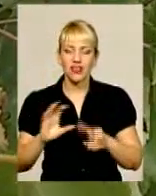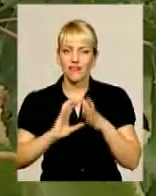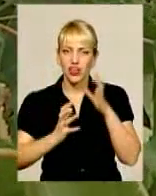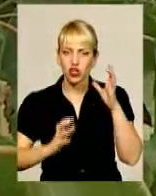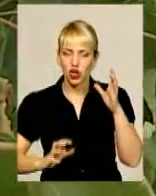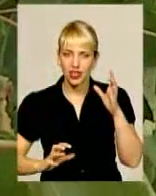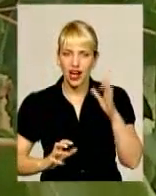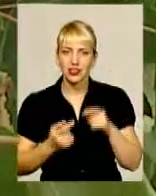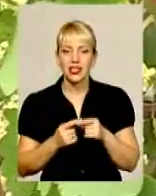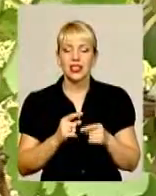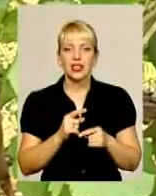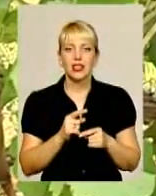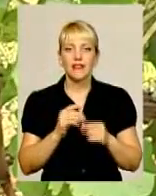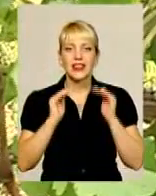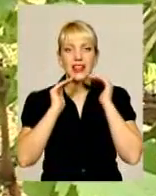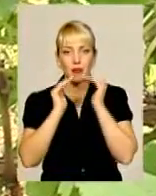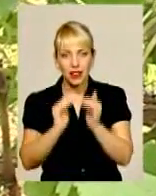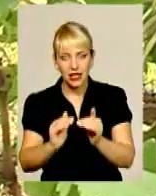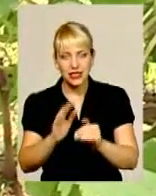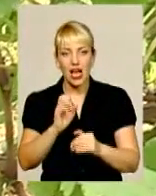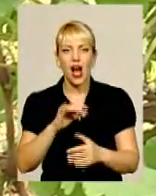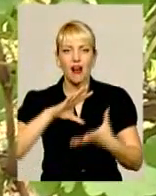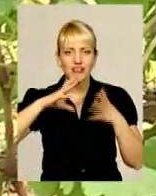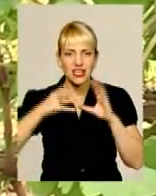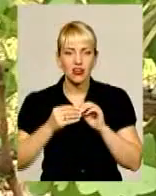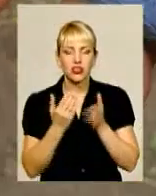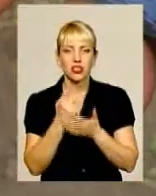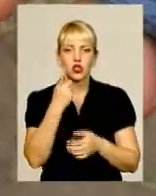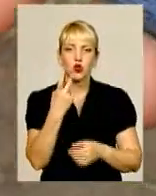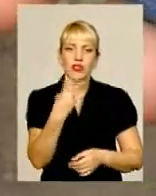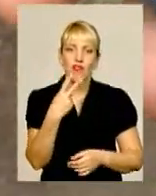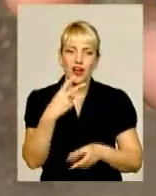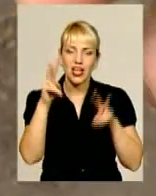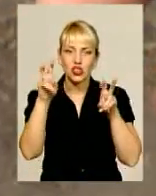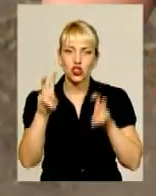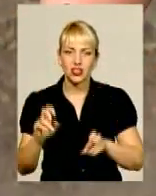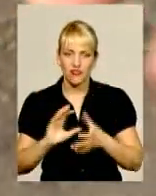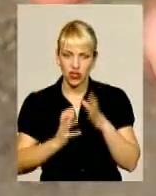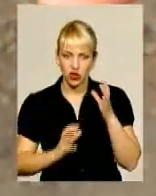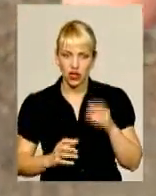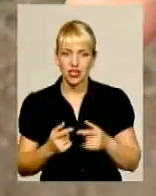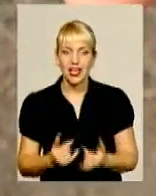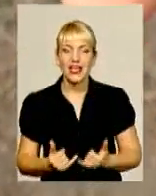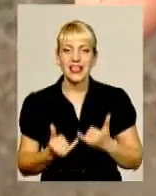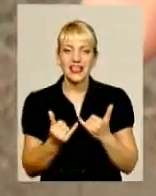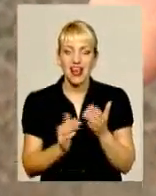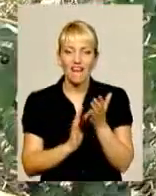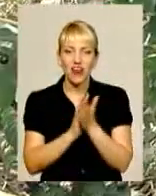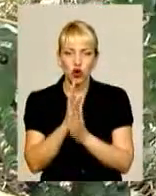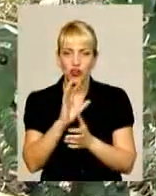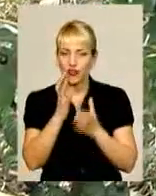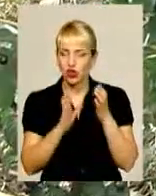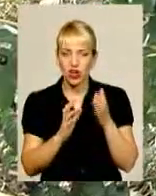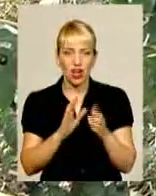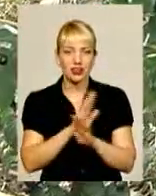Валентина 120 сортів, мов для виставки досягнень виноградарства. Утім, на вирощуванні винограду господар не зупиняється і